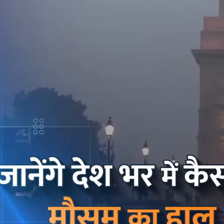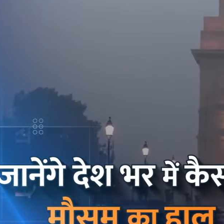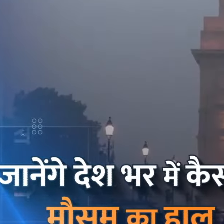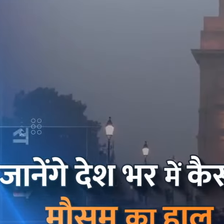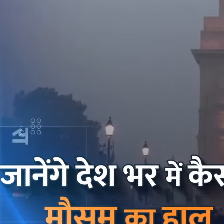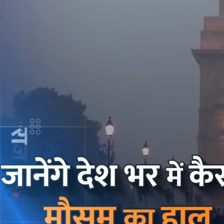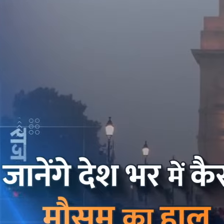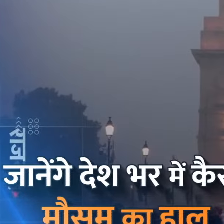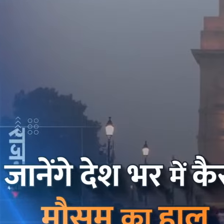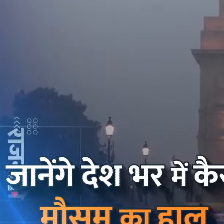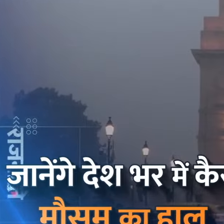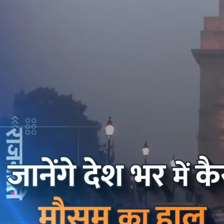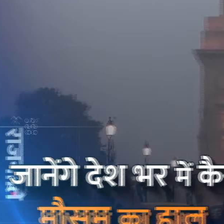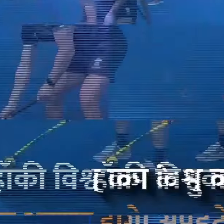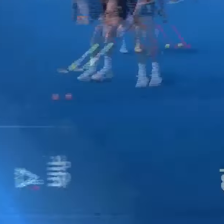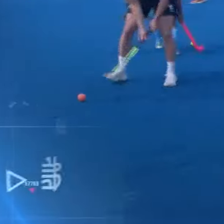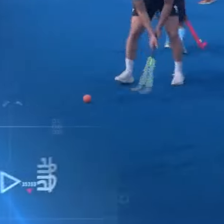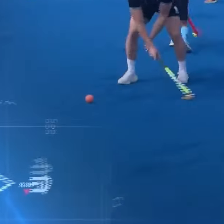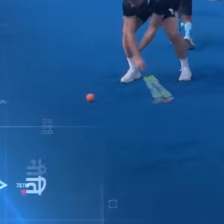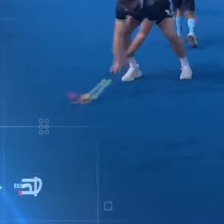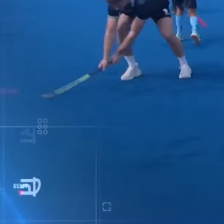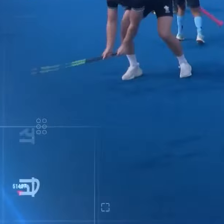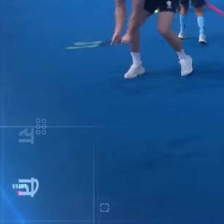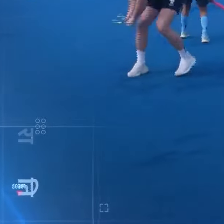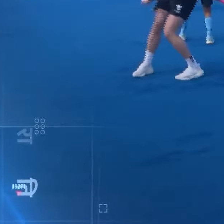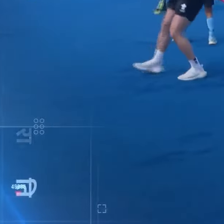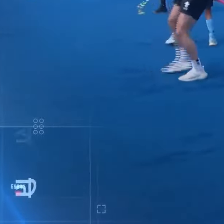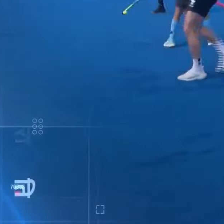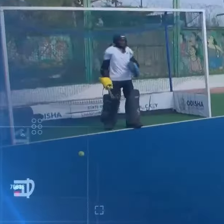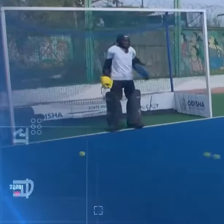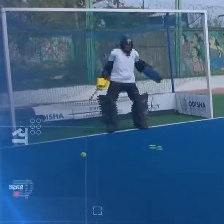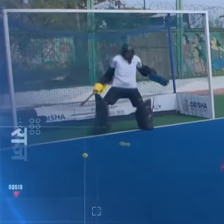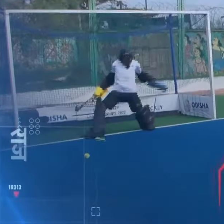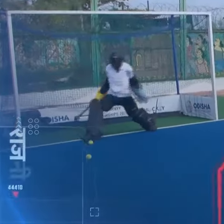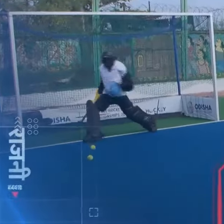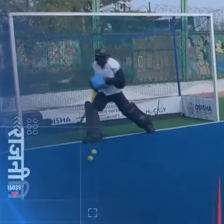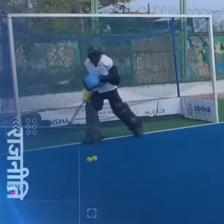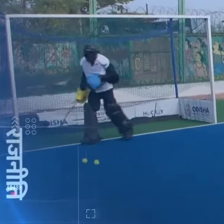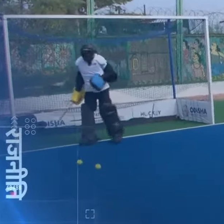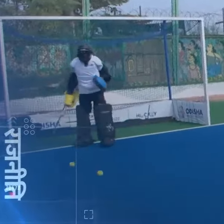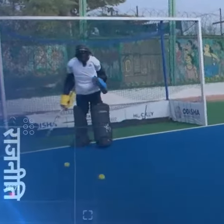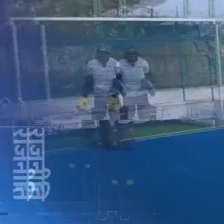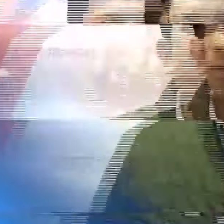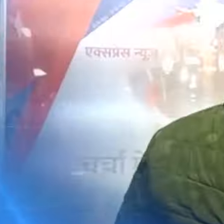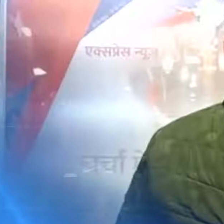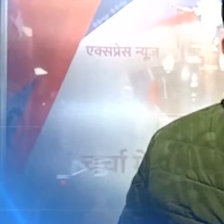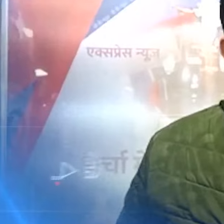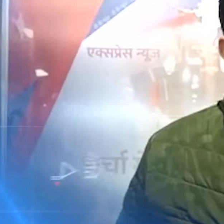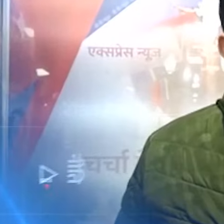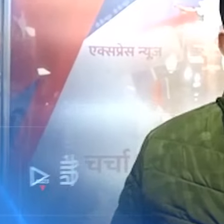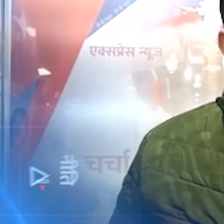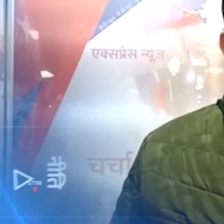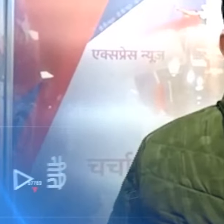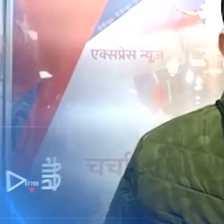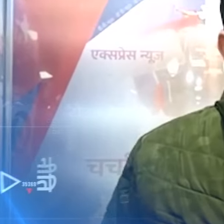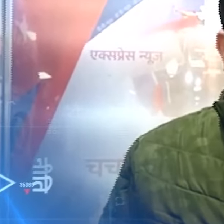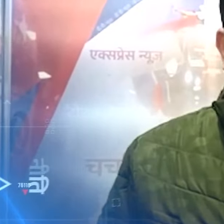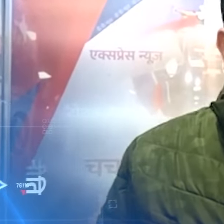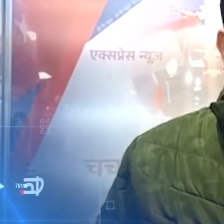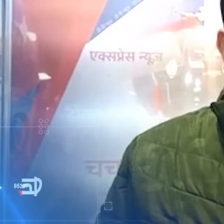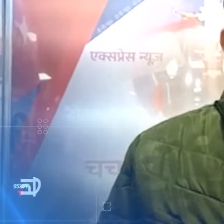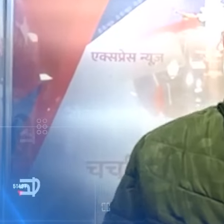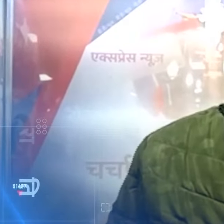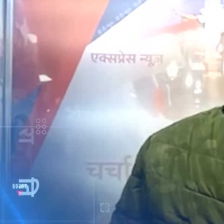कैसा है मौसम का हाथ हौकी विश्वकप के मुकाबले का भी होगा अपडेट होंगी देश दुनिया